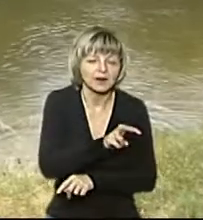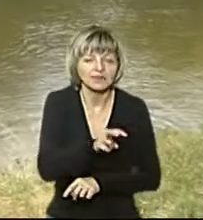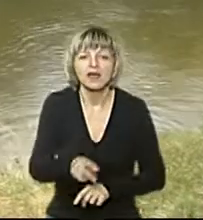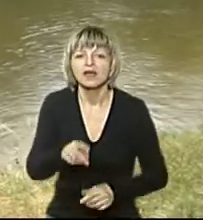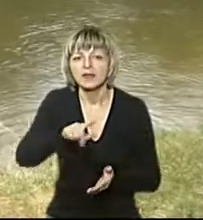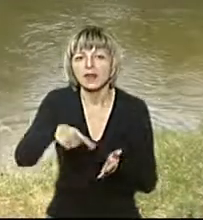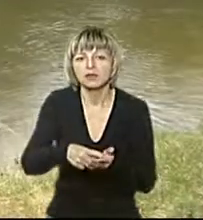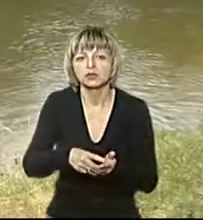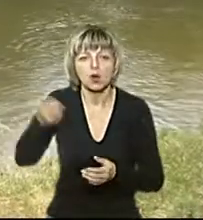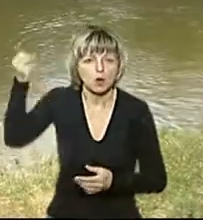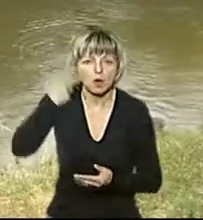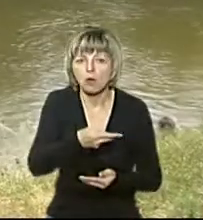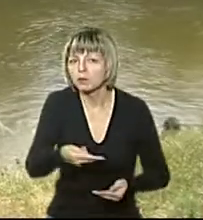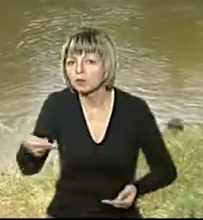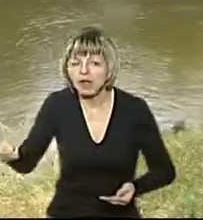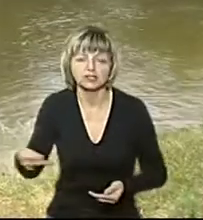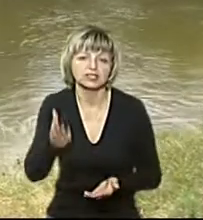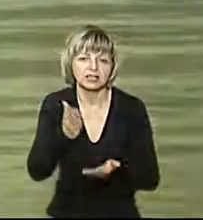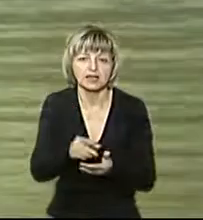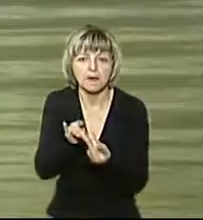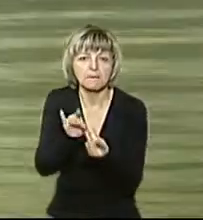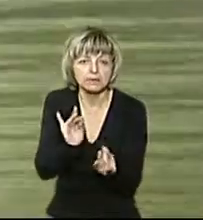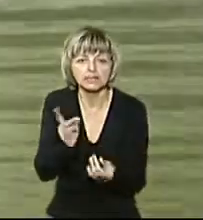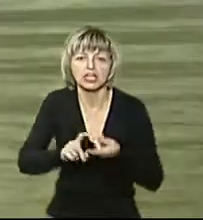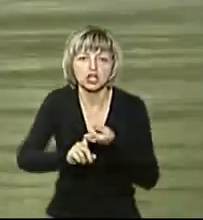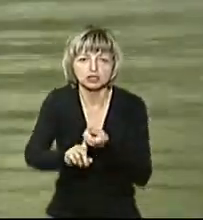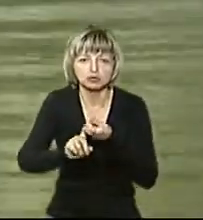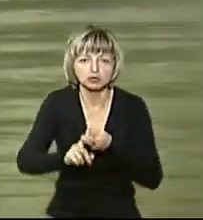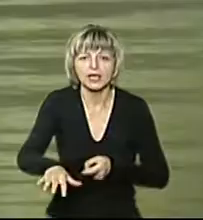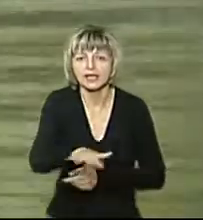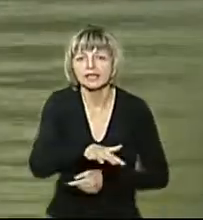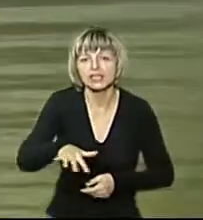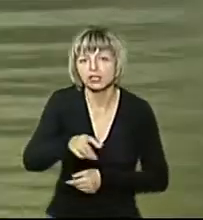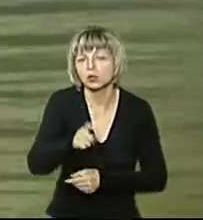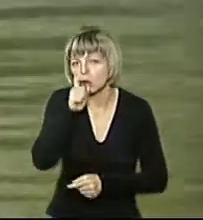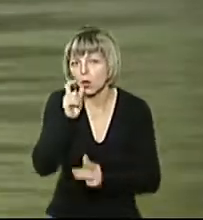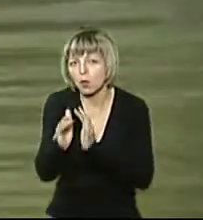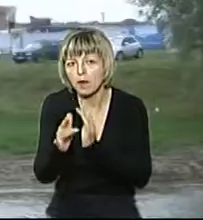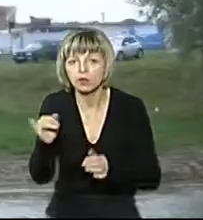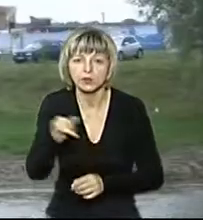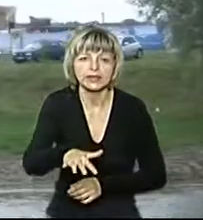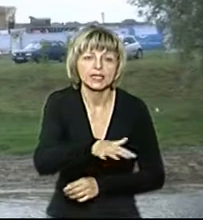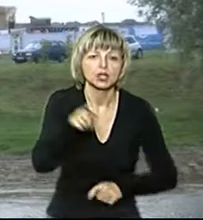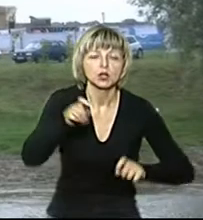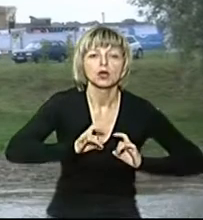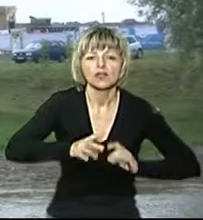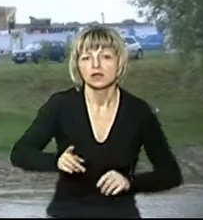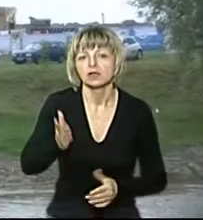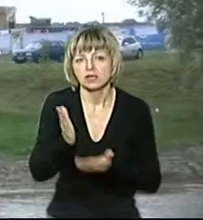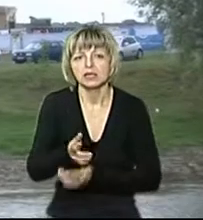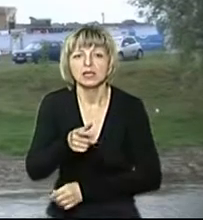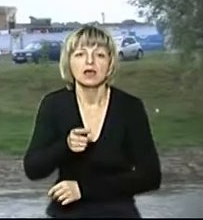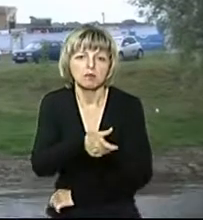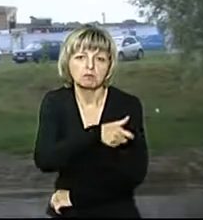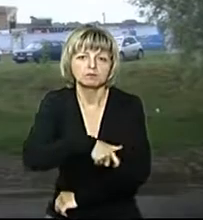На міському пляжі перехід через міст, який сполучає парк і територію фесту. Пильнують рятувальники. Працюємо ми по